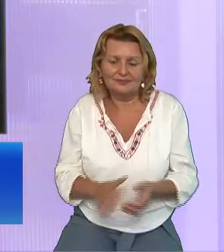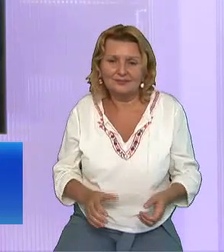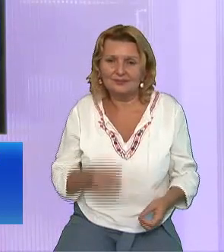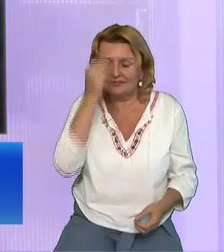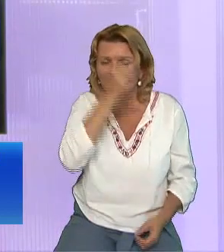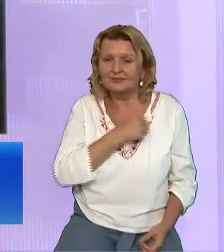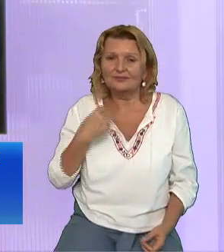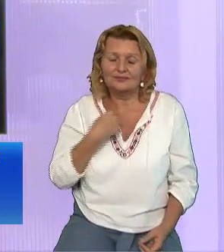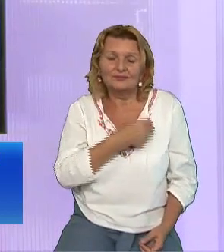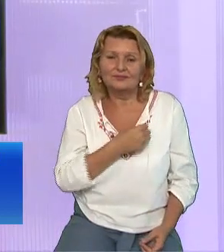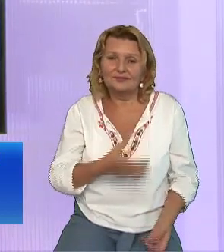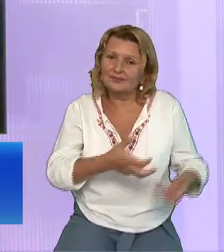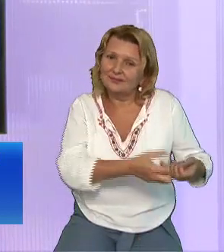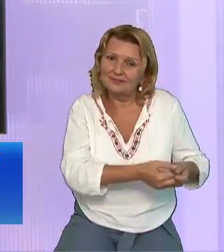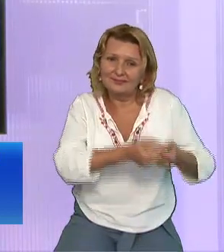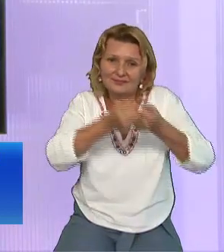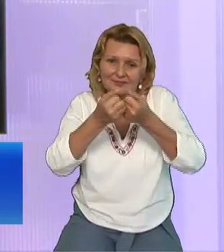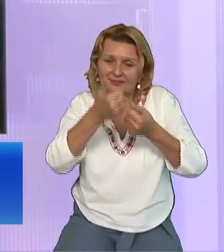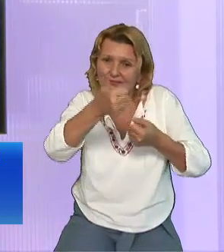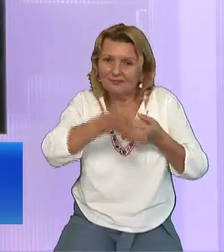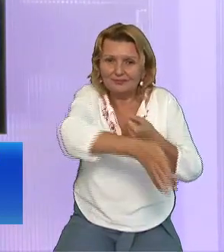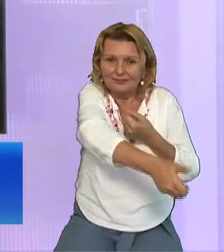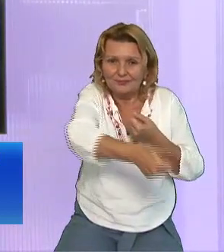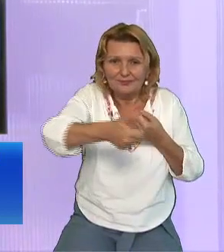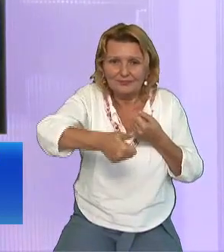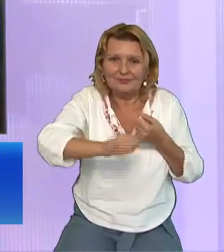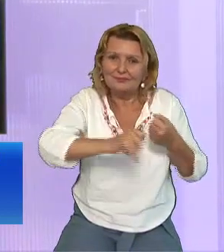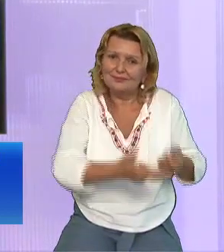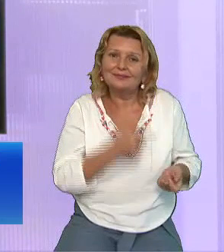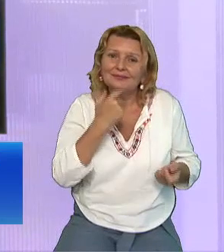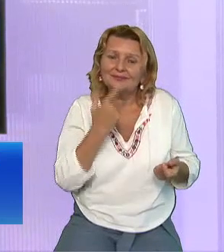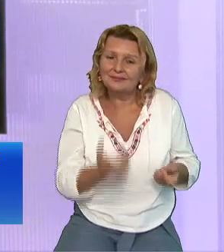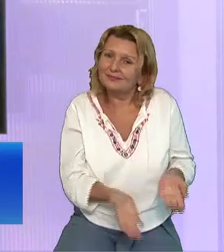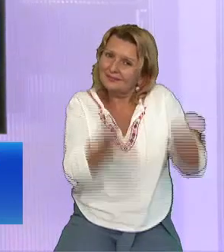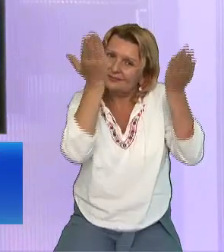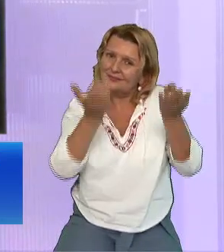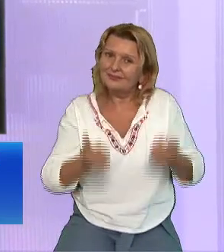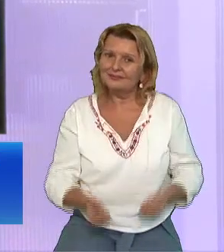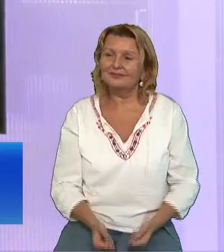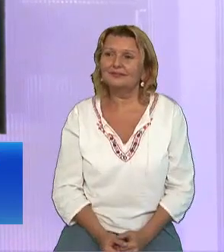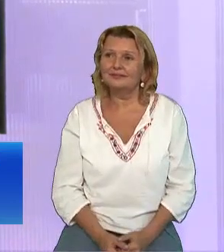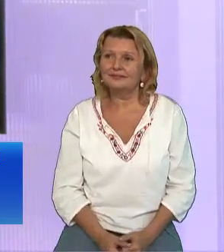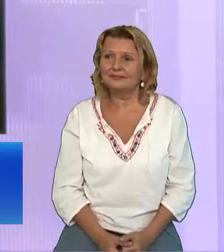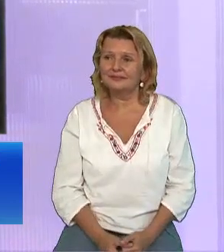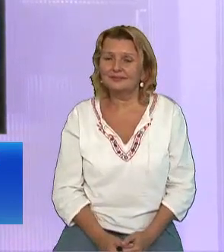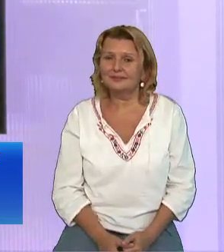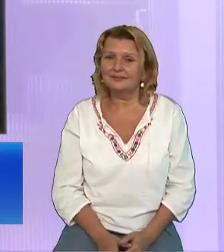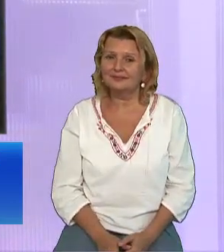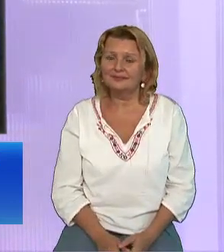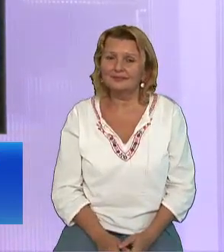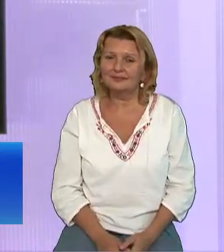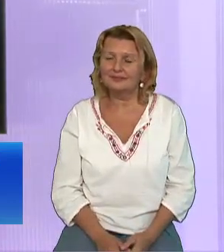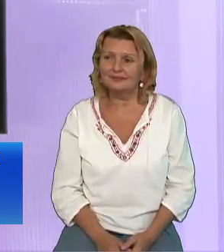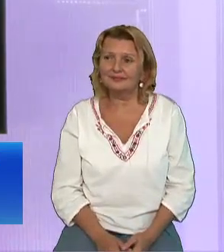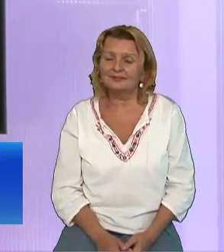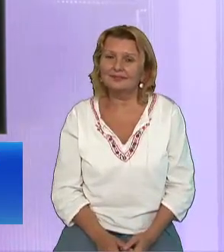mână și zice Ridică-te Nu-ți dă cu bâta în cap Să te scufunde Oamenii Satana îți dă cu bâta în cap Să te scufunde Iisus Hristos